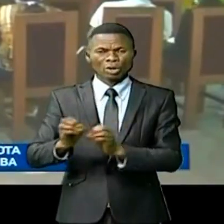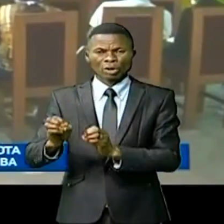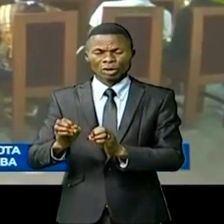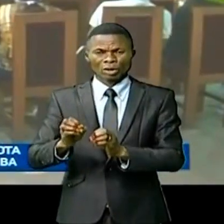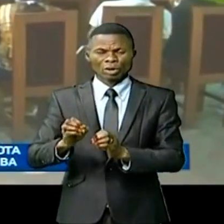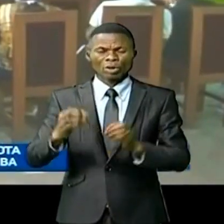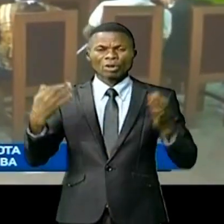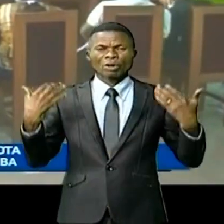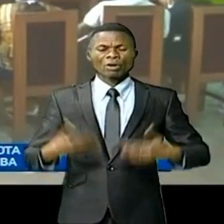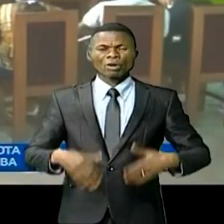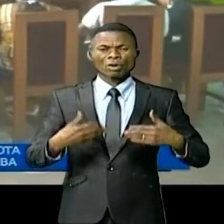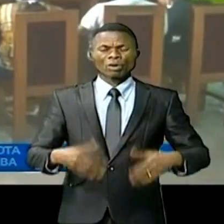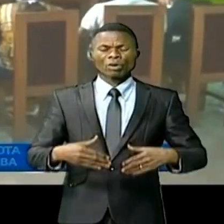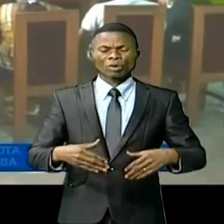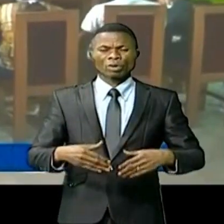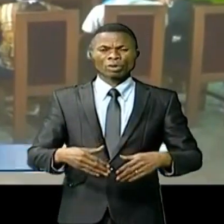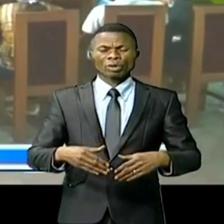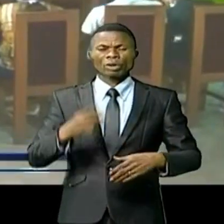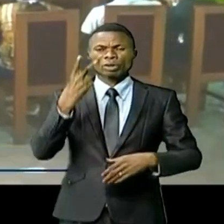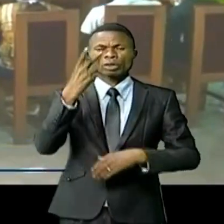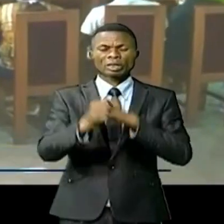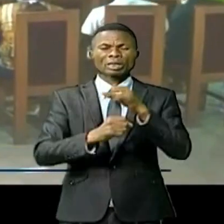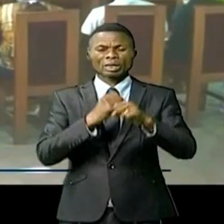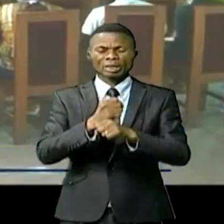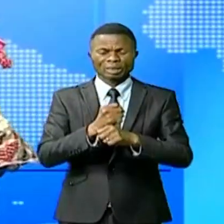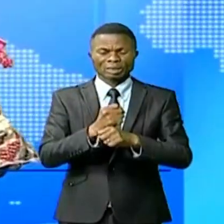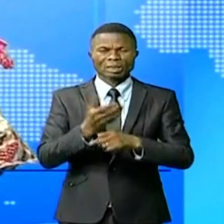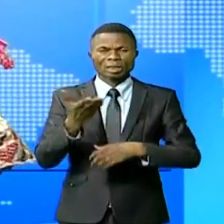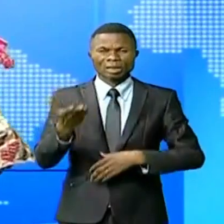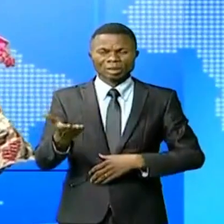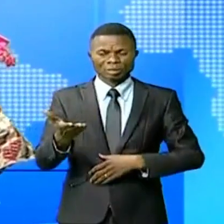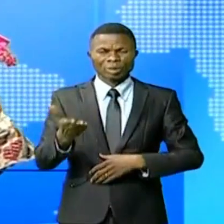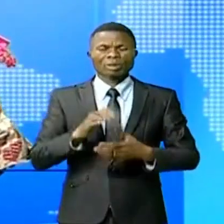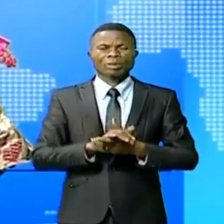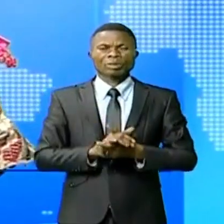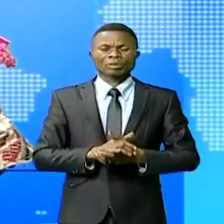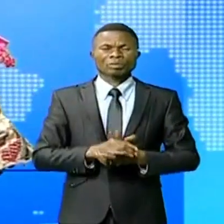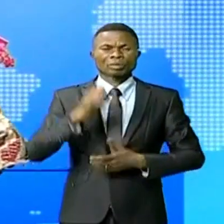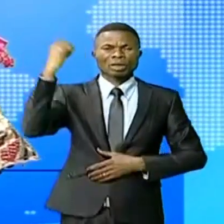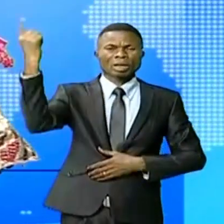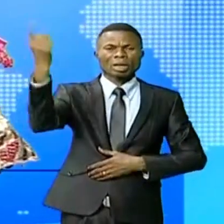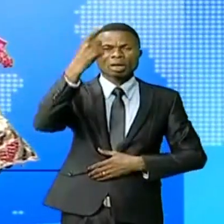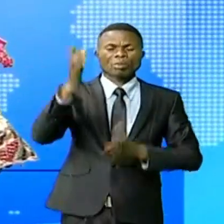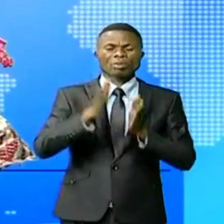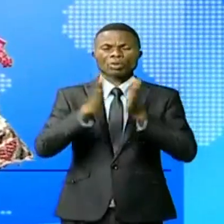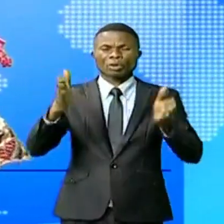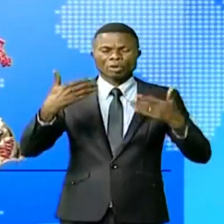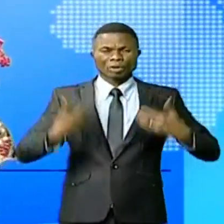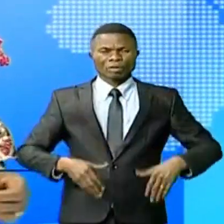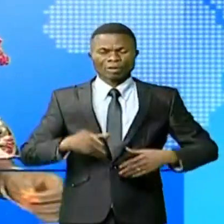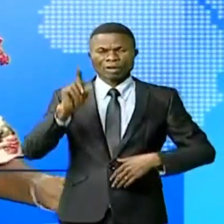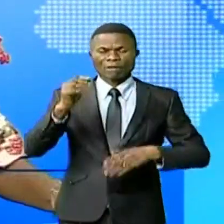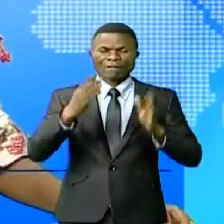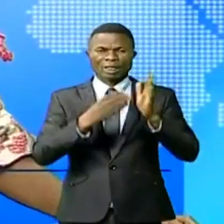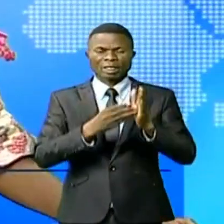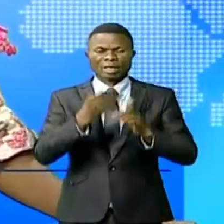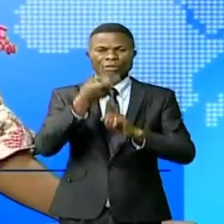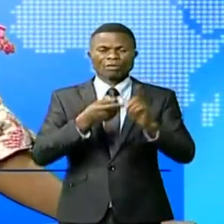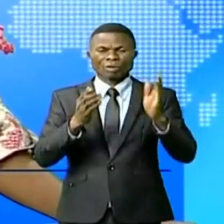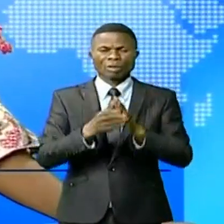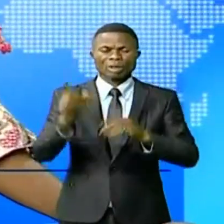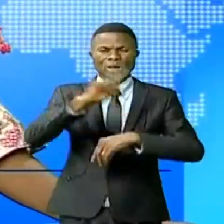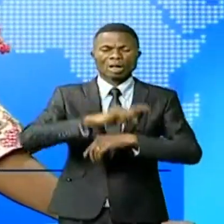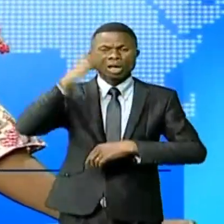célébration à l'occasion de ces deux ans d'existence. Le monde entier célèbre ce 29 octobre la journée